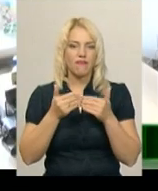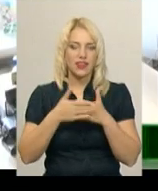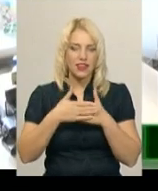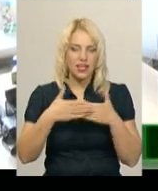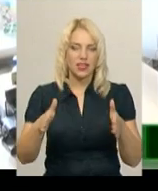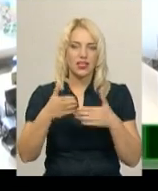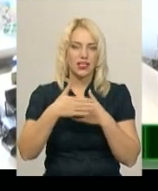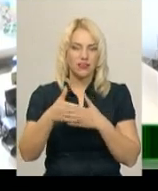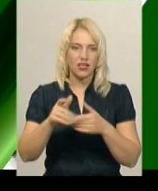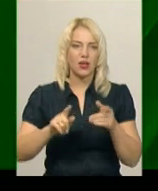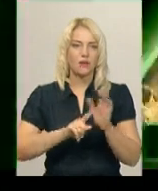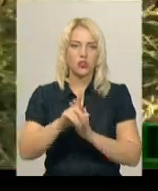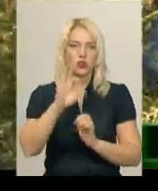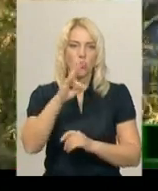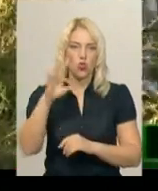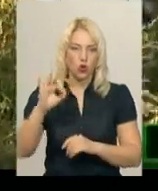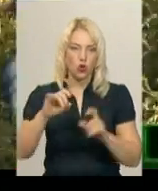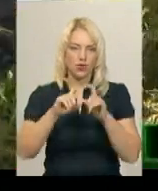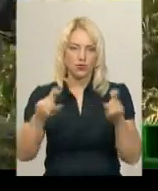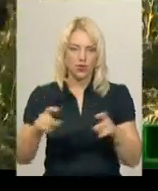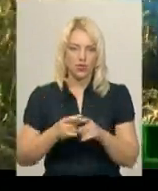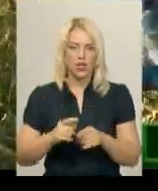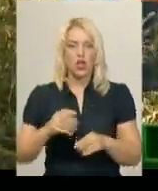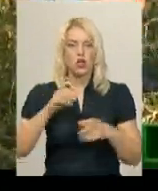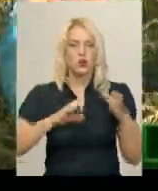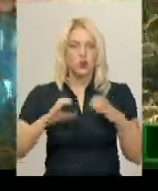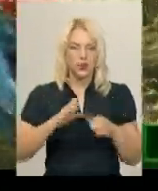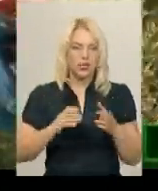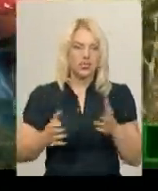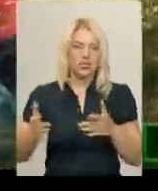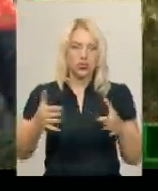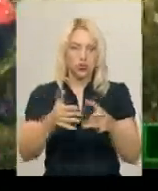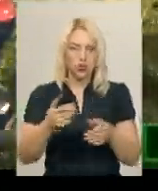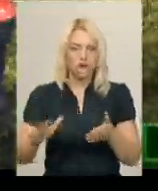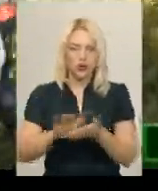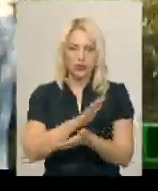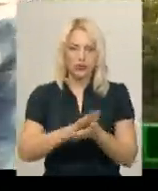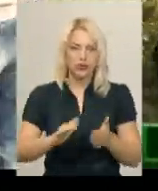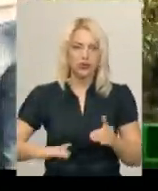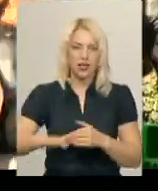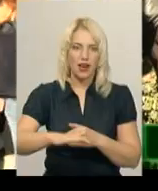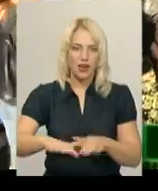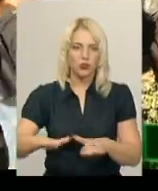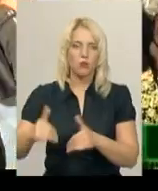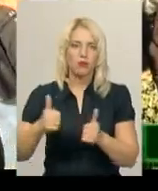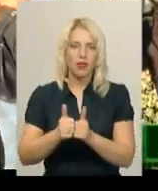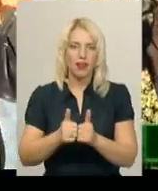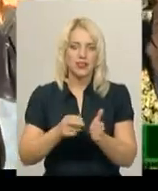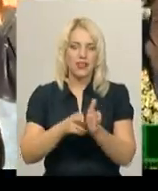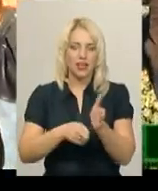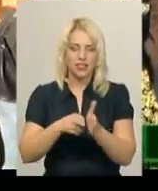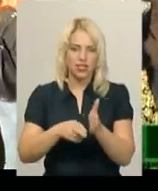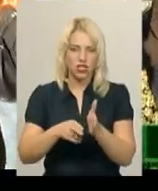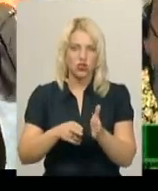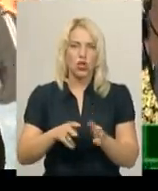Хмельницькому обласному онкодиспансері. Студентську толуку провели у Хмельницькому. Волонтери прибирали ділянку біля залізничної дороги від Хмельницької